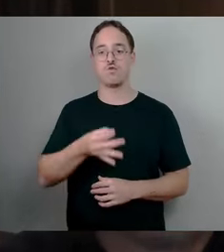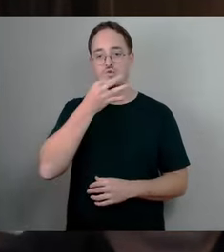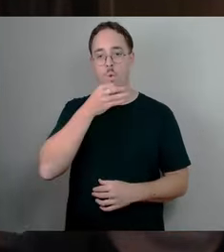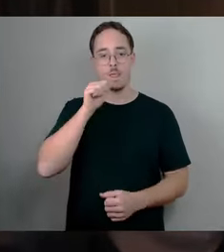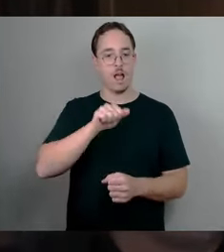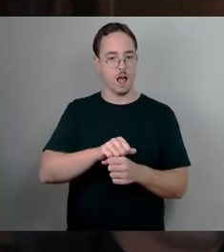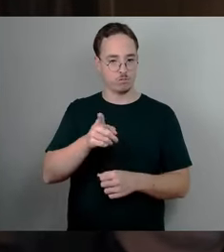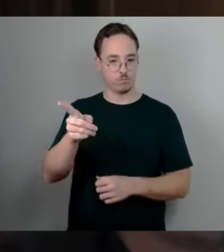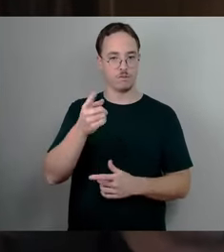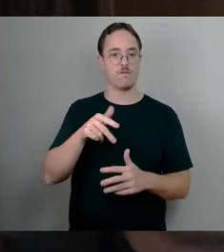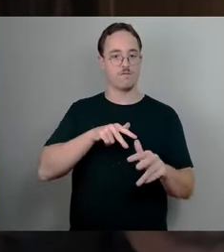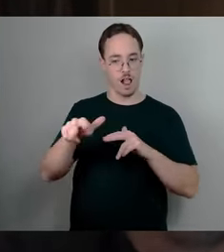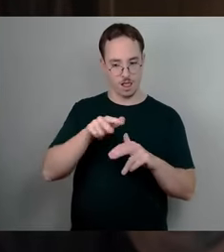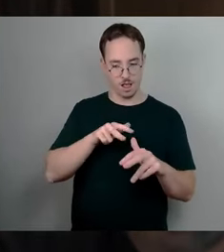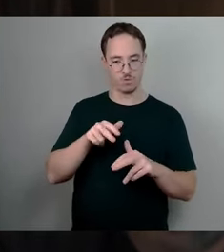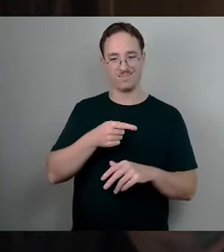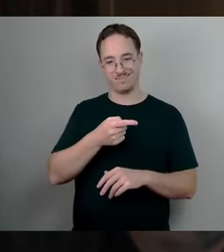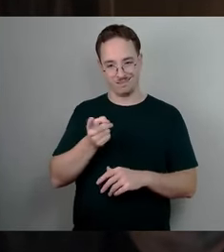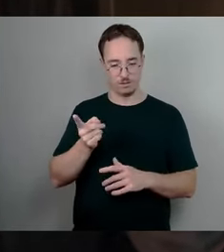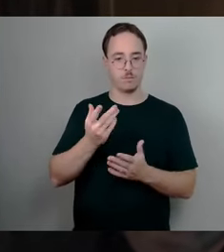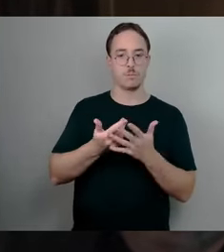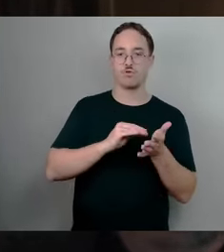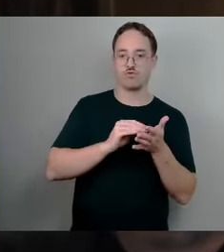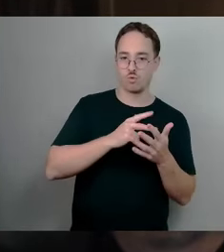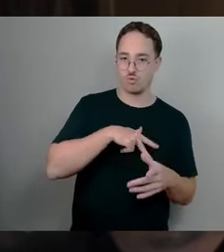der Jugendhilfe, und das geht über Schulsozialarbeit hinaus,